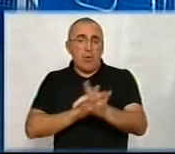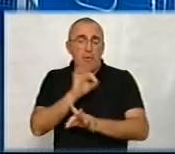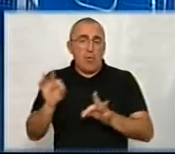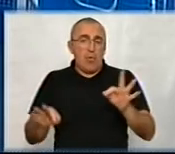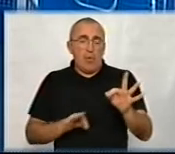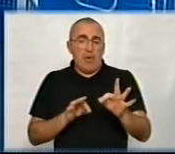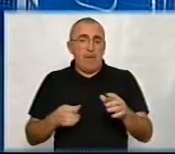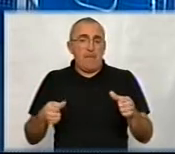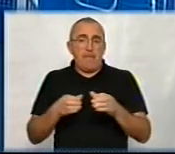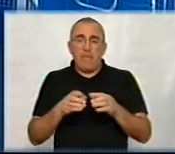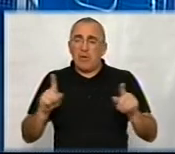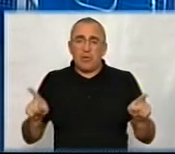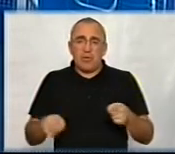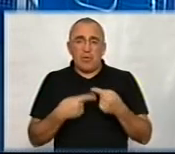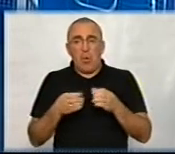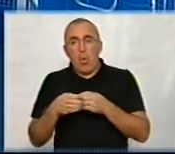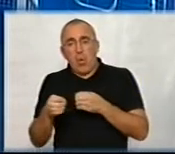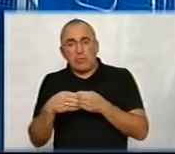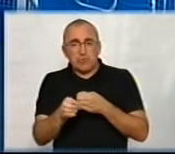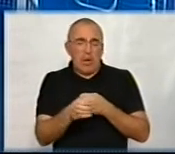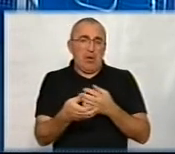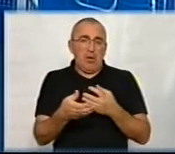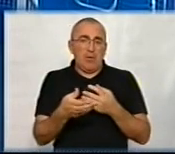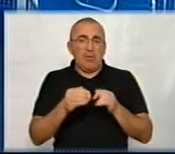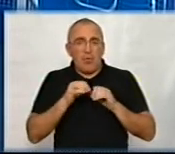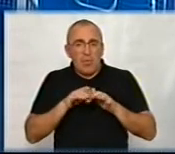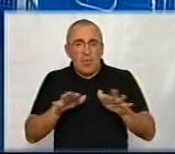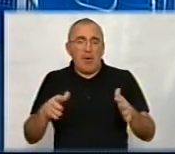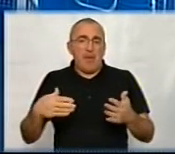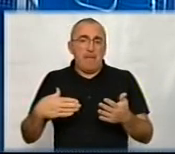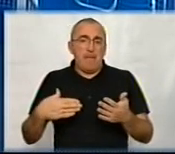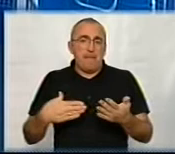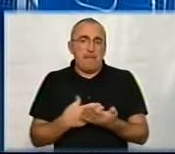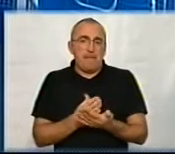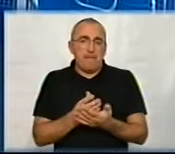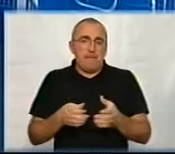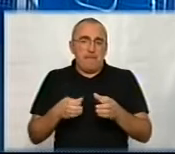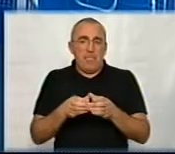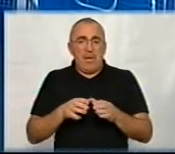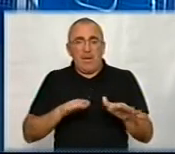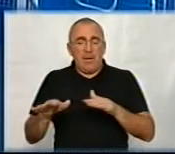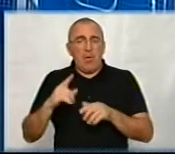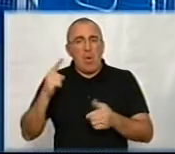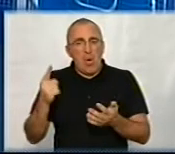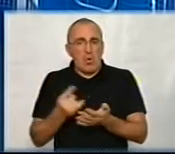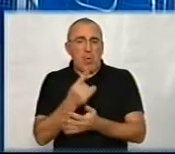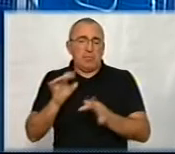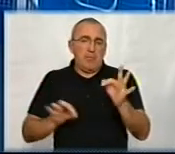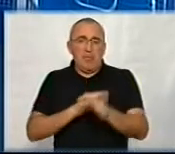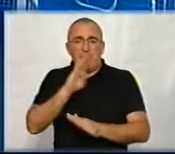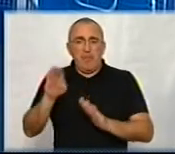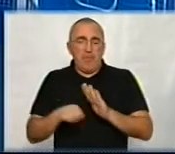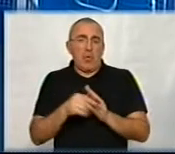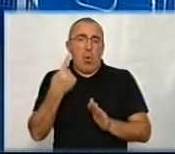довгострокові партії, не створювати осередки, не розгалужувати партійну діяльність, а створювати одноразові проекти під